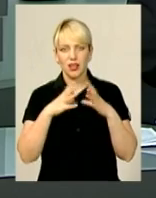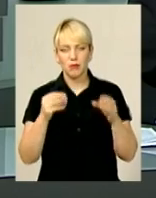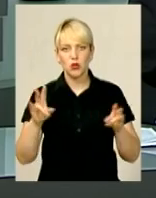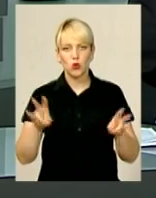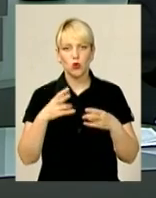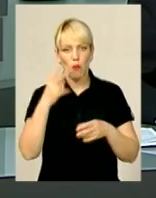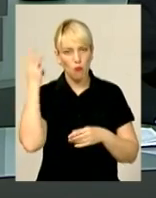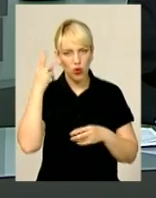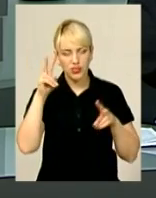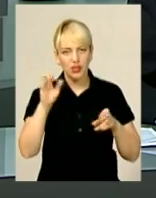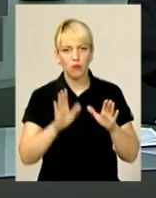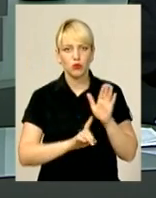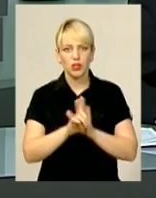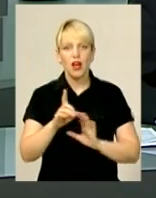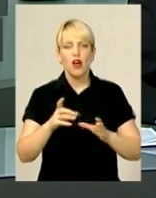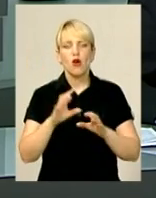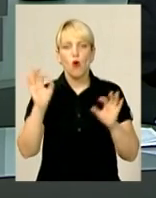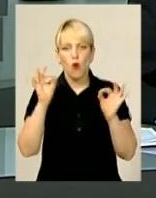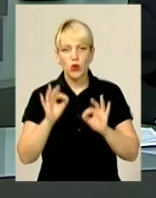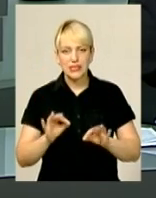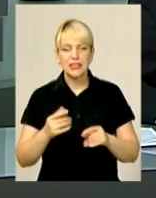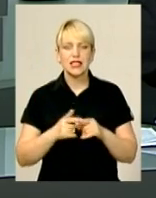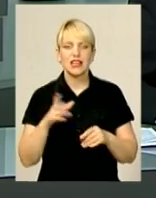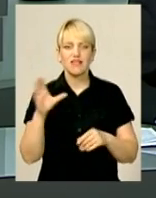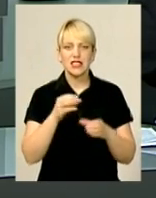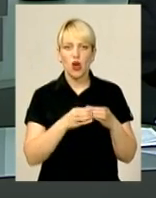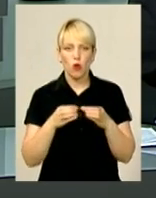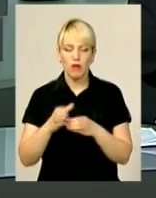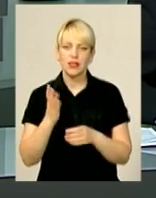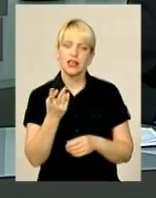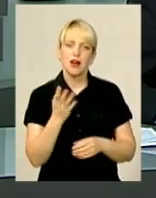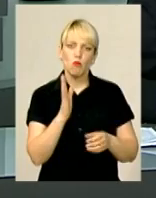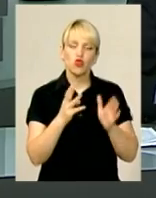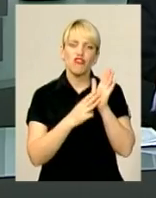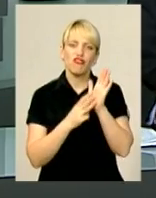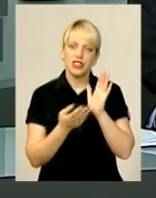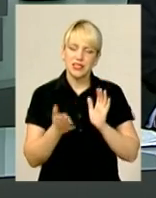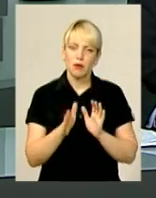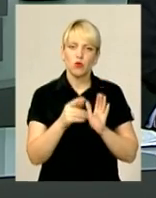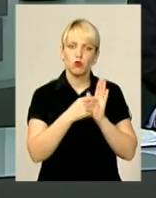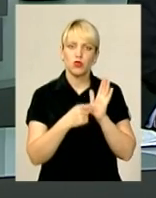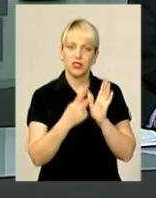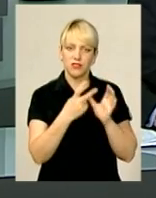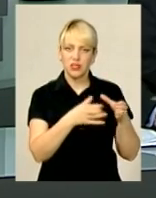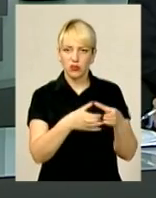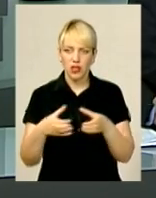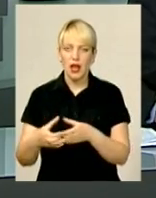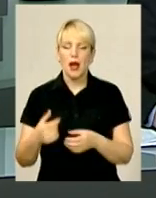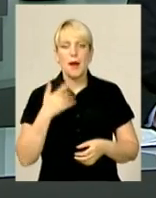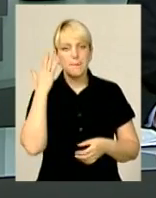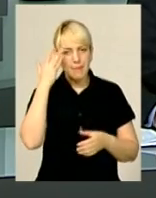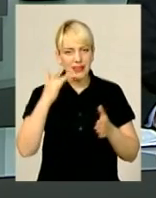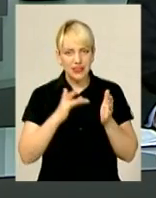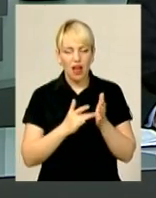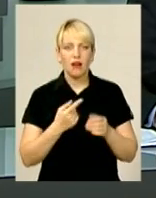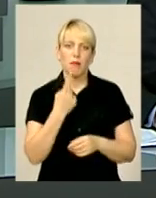«Поділля» стартують восени. Всі команди, їх буде вісім, поділять на два дивізіони. Хмельничани ставлять собі за мету посісти перше або